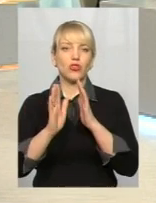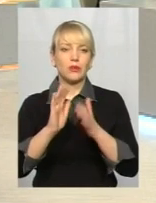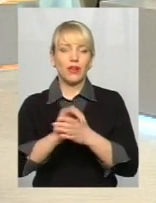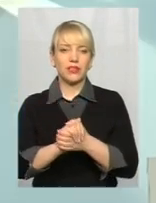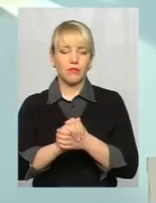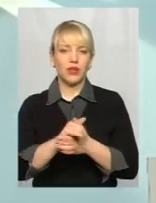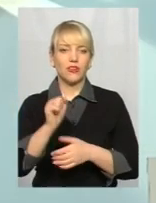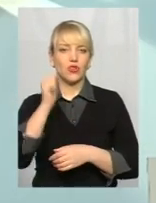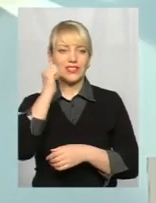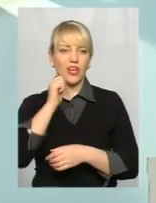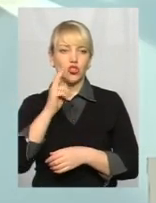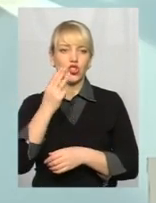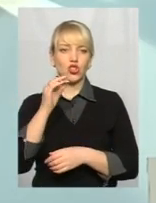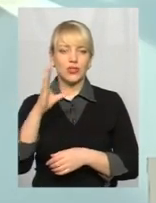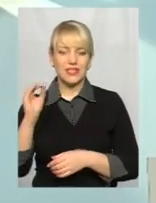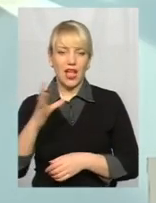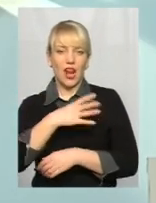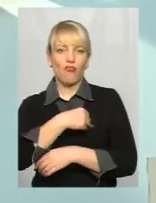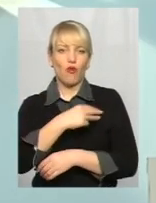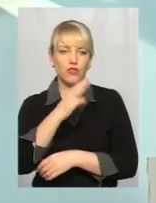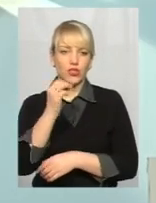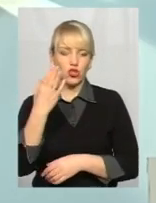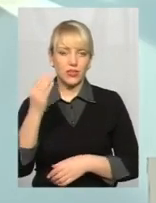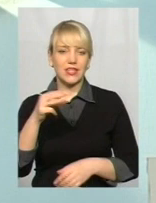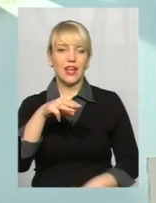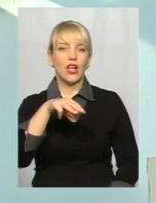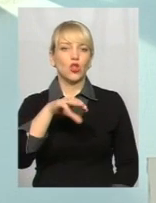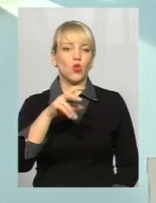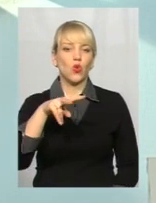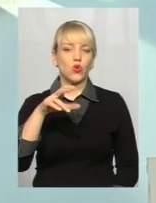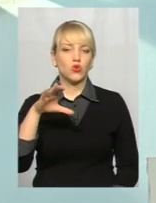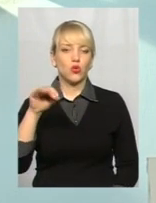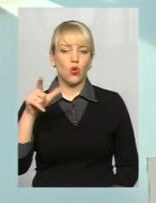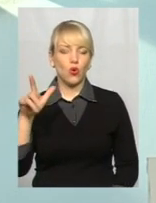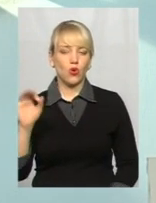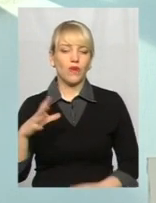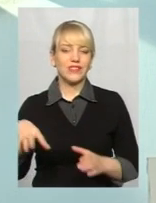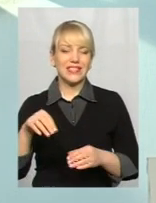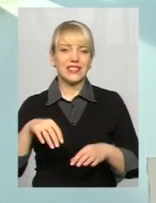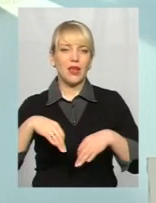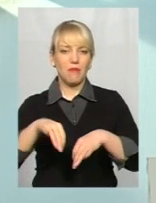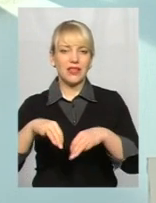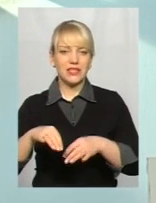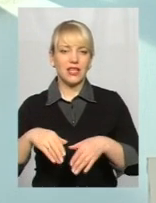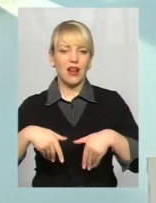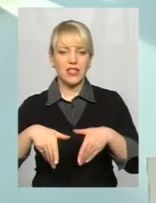Старокостянтинівське шосе, Львівське шосе, Толстого. Всі магістральні вулиці і внутрішньоквартальні ті, є, на яких є рекламні конструкції